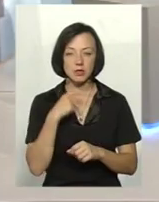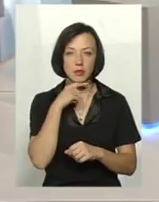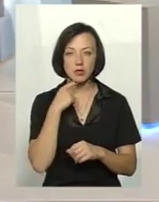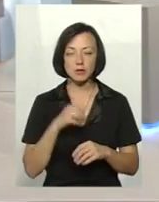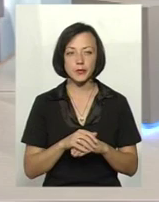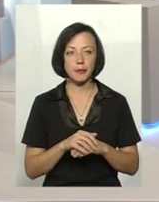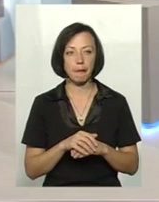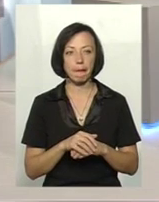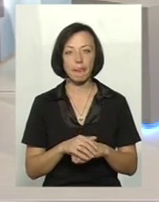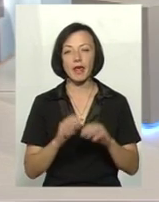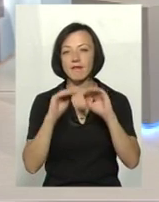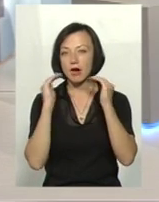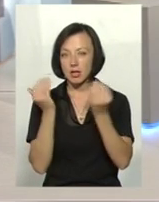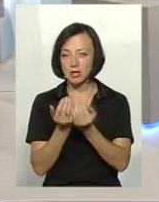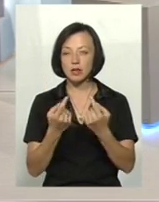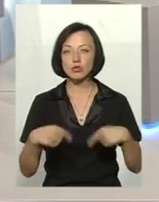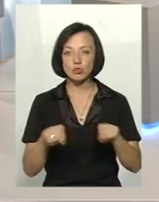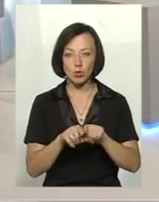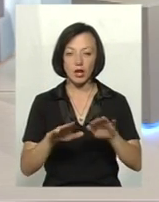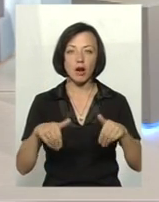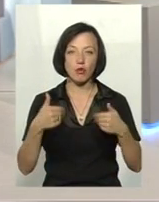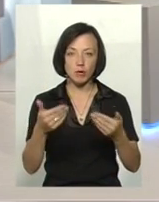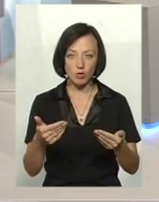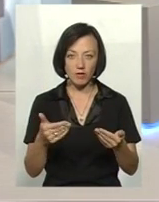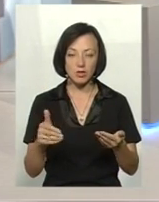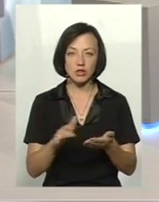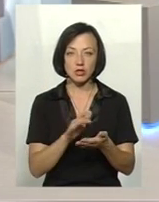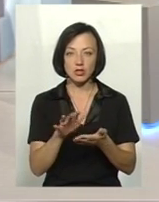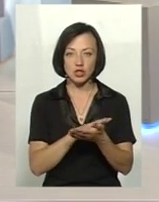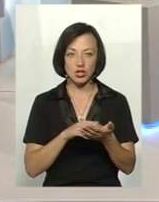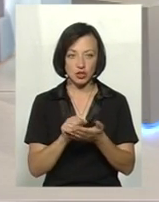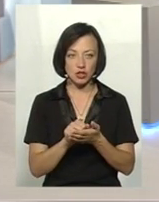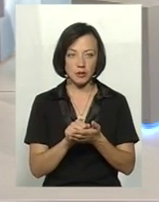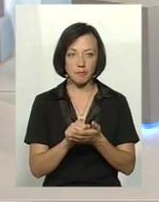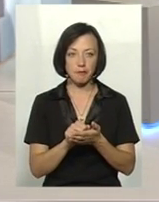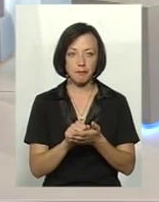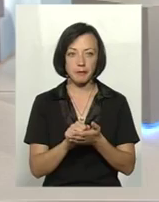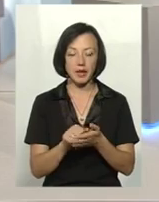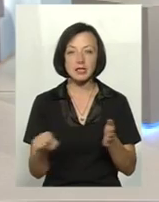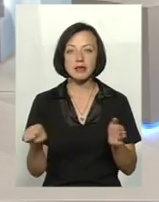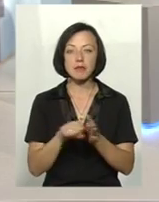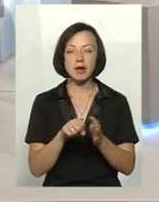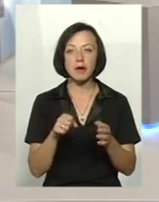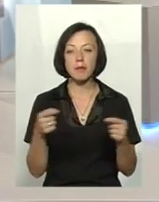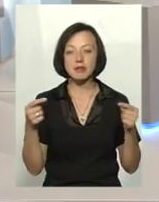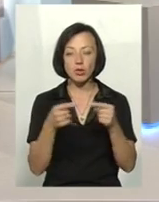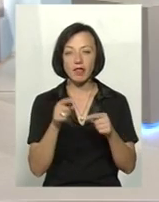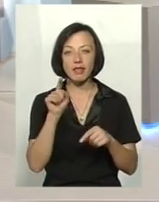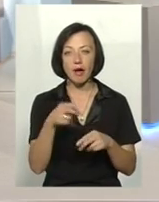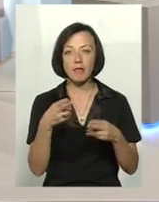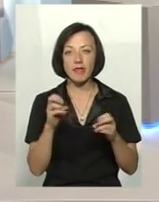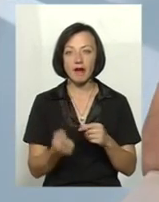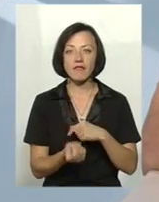-якому разі і в карантинній зоні теж рекомендовано знищення, ну, власне, забій, скажімо Безпосередньо там, де